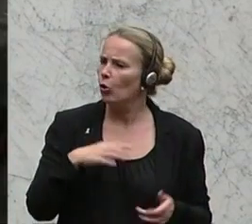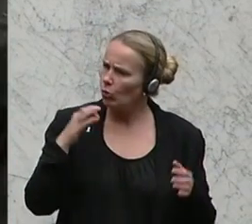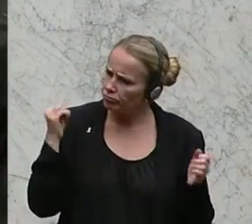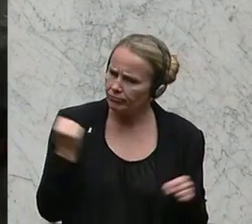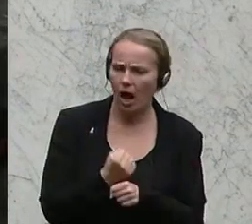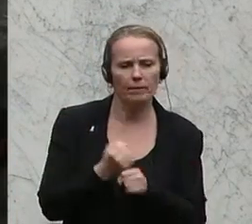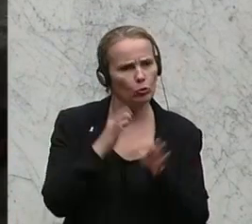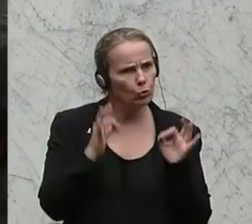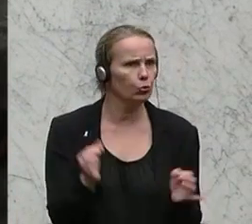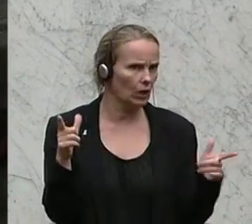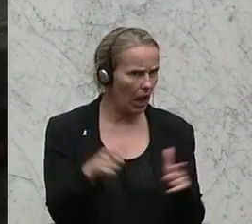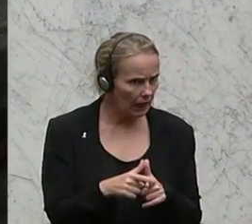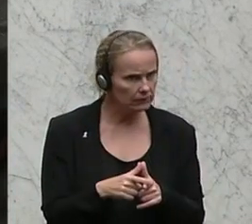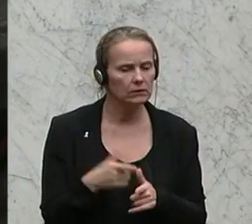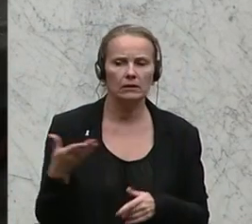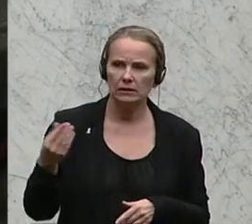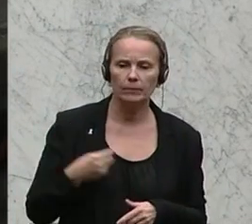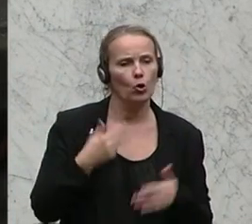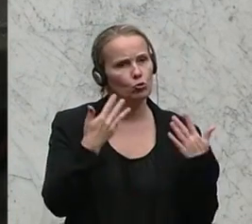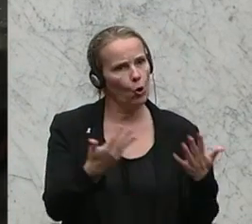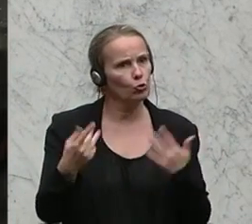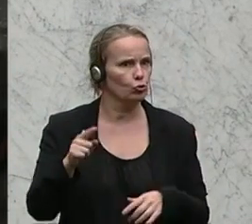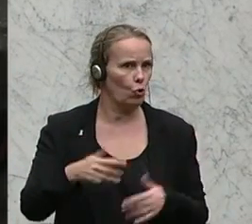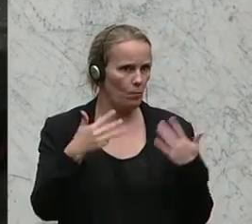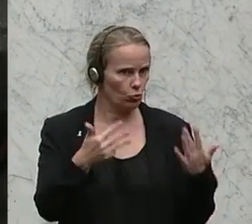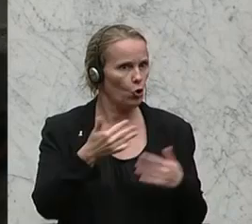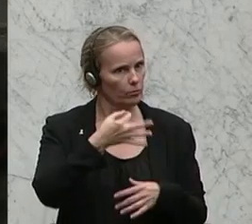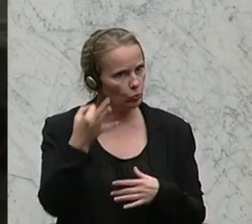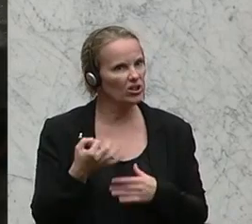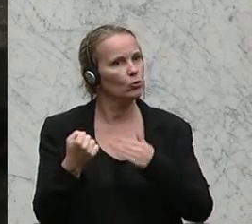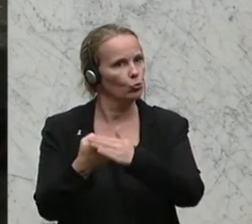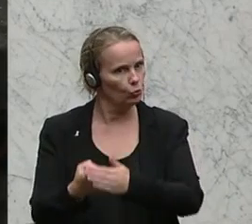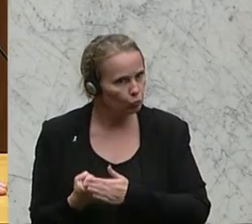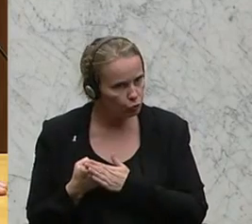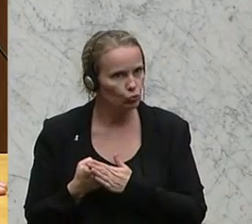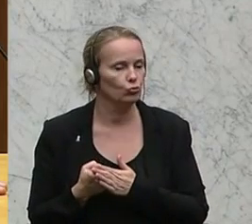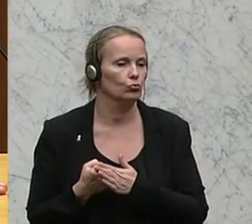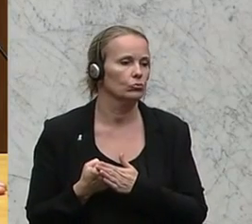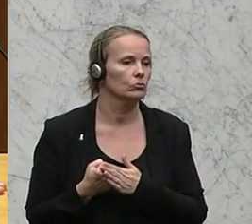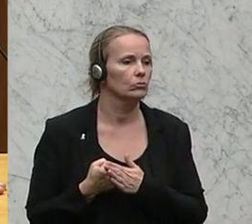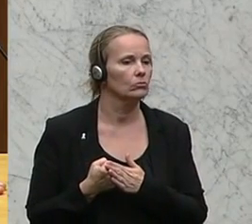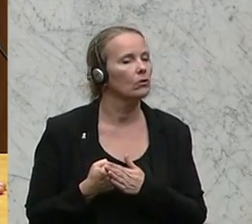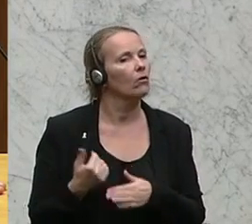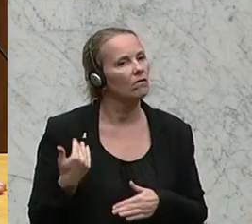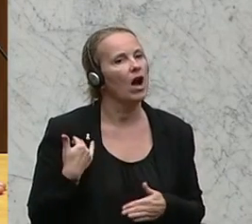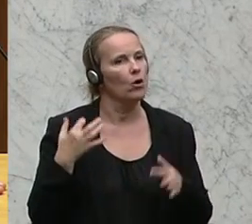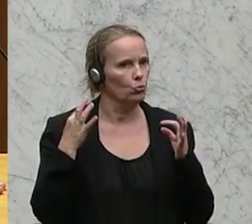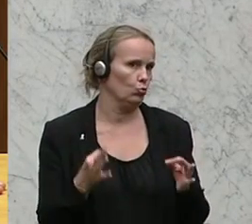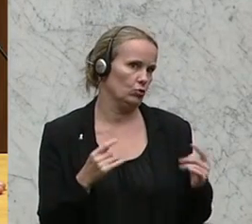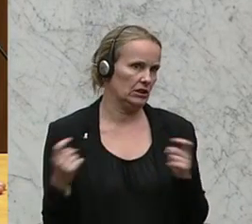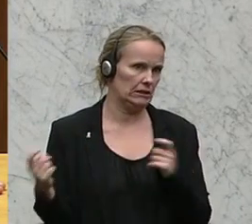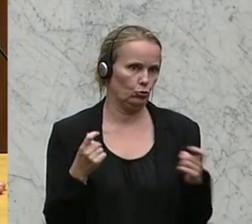Arbeit geleistet, Sie geben uns 99,9 Prozent Unterstützung und es war ein guter